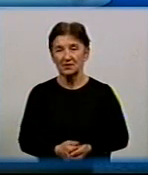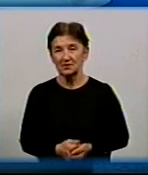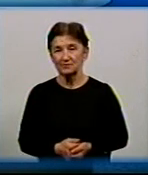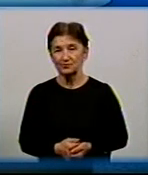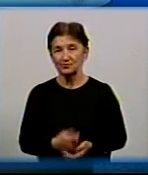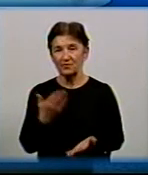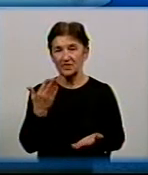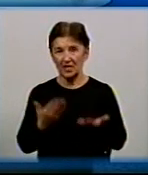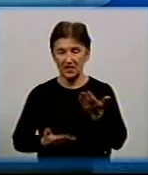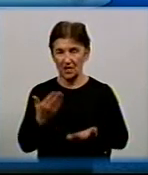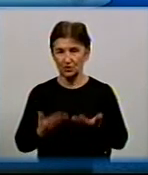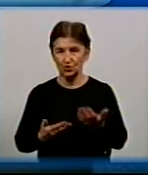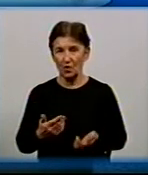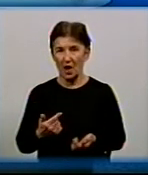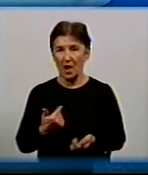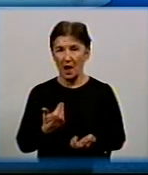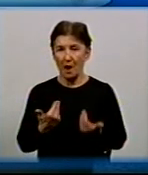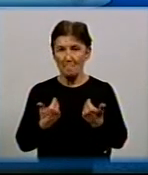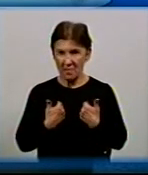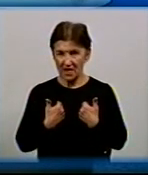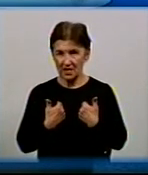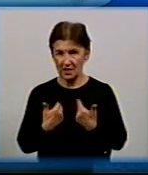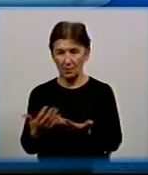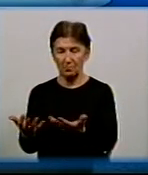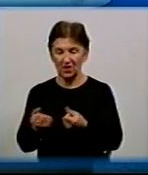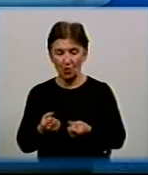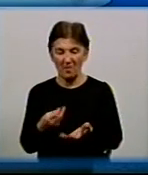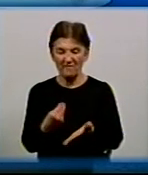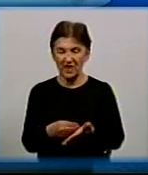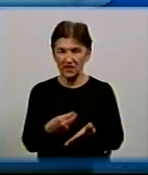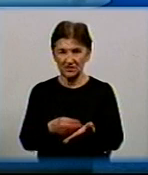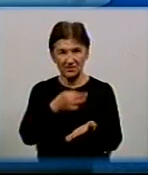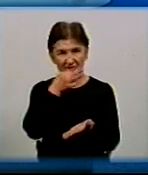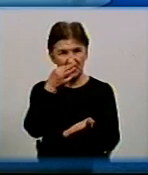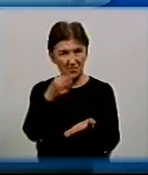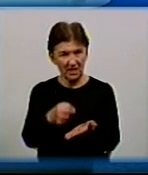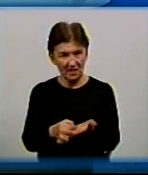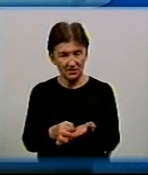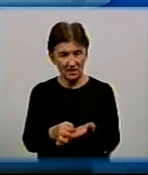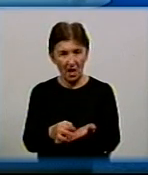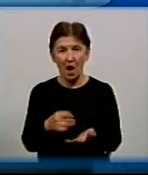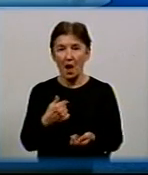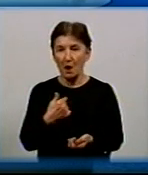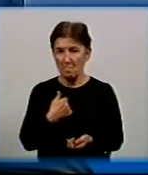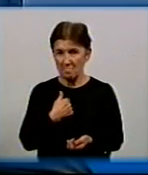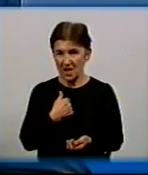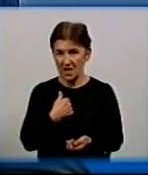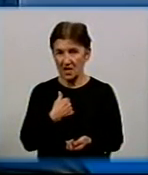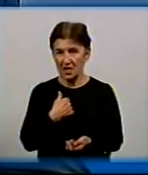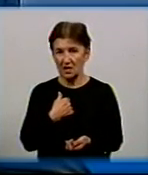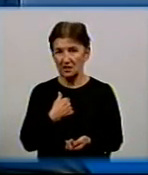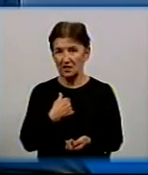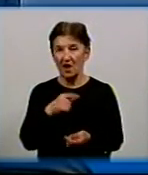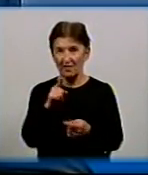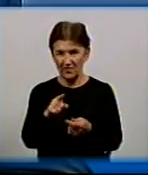Якщо ми беремо на себе фінансові зобов'язання, то ми говоримо про не те, що сплатити... Ну,